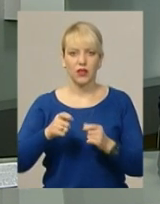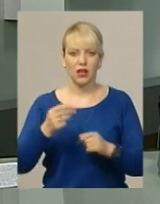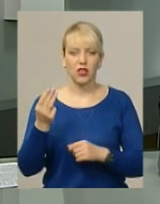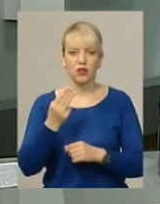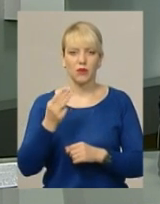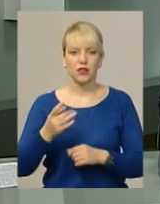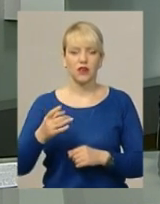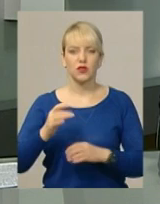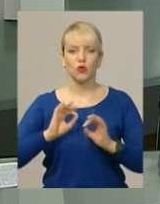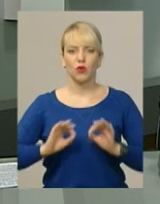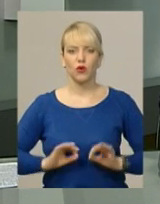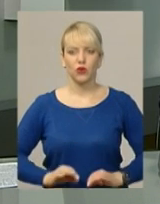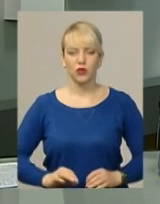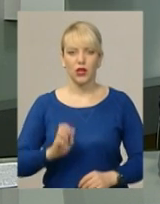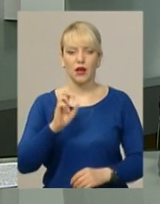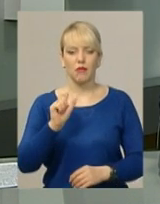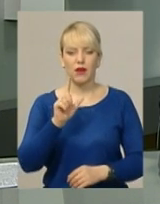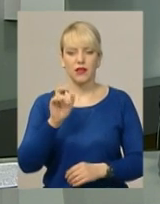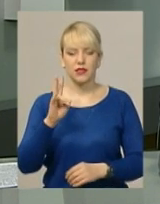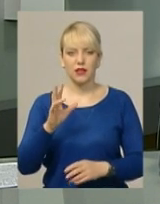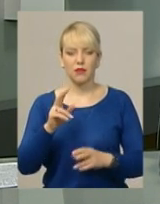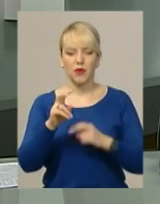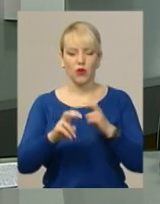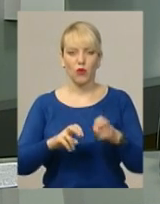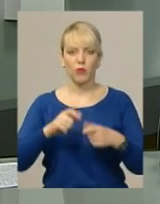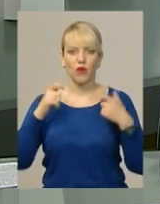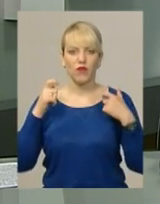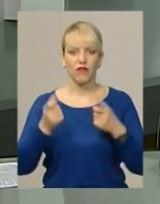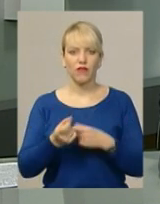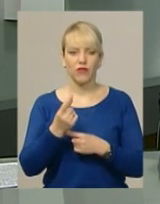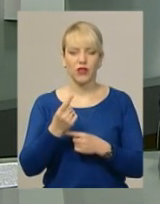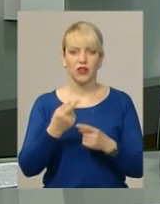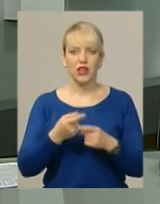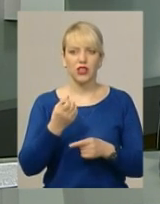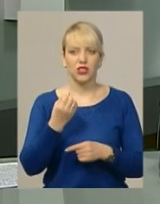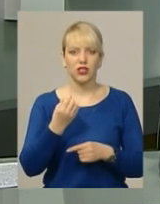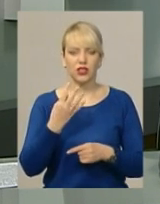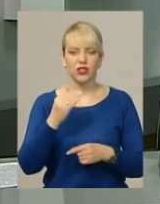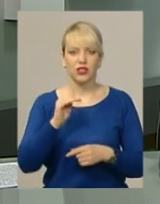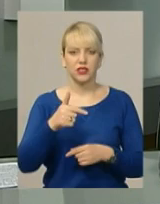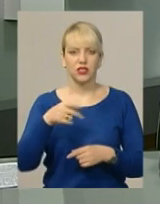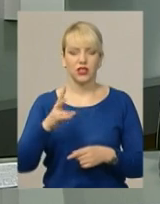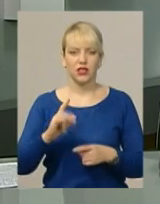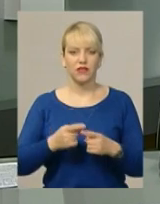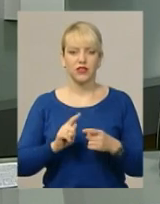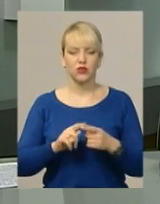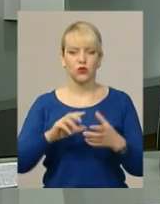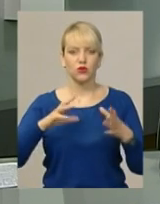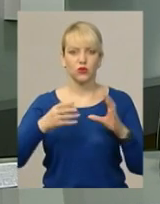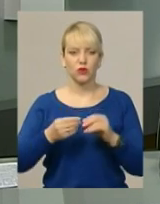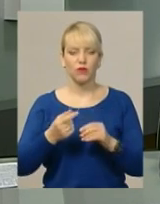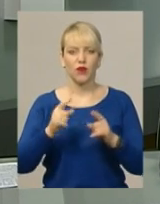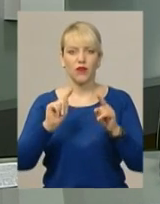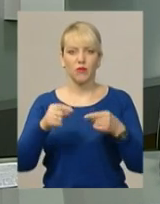місцевої прокуратури Олександр Базан, при обшуку в офіцера виявили 8 тисяч гривень. Цю суму, за словами Олександра Базана, посадовець